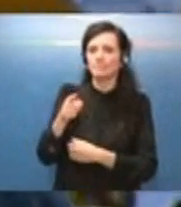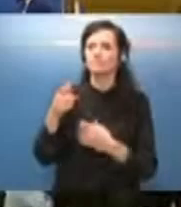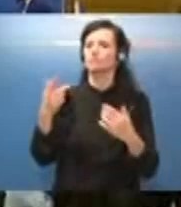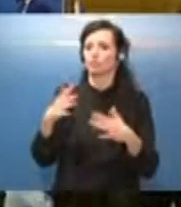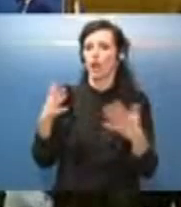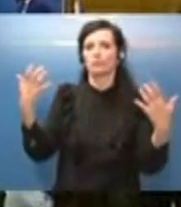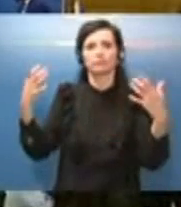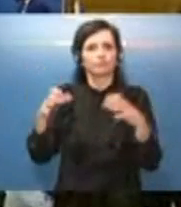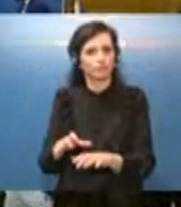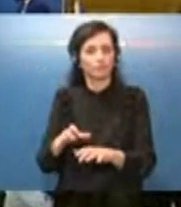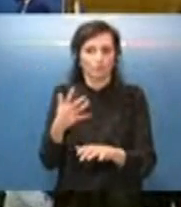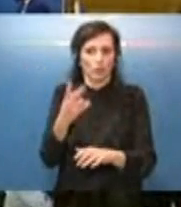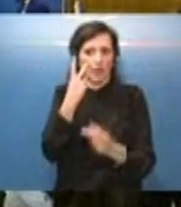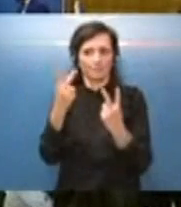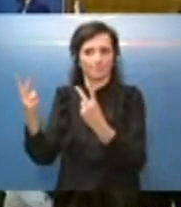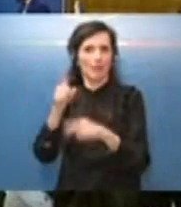giorni. Grazie.